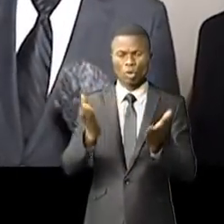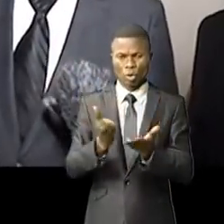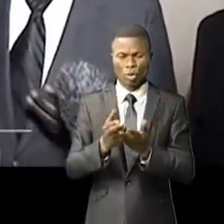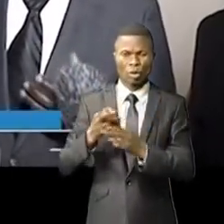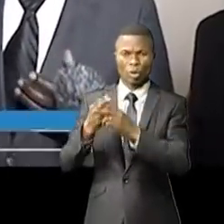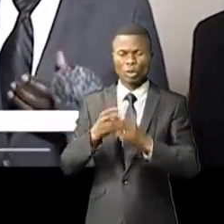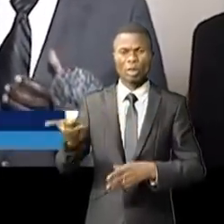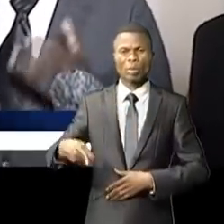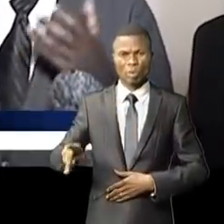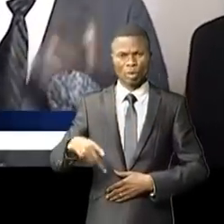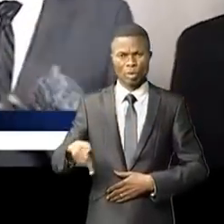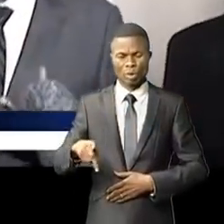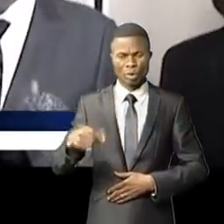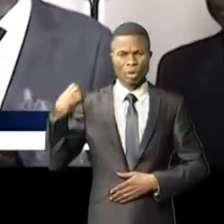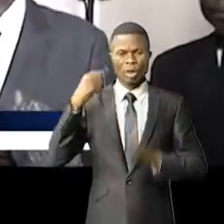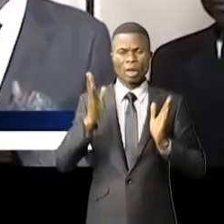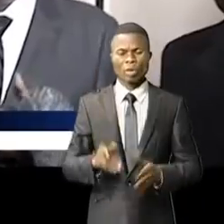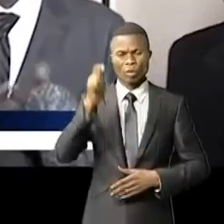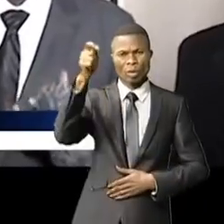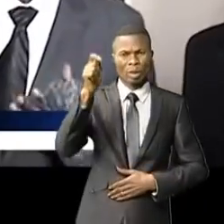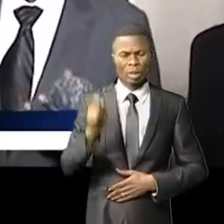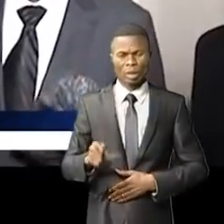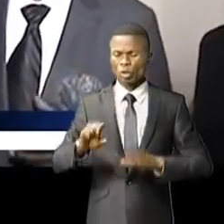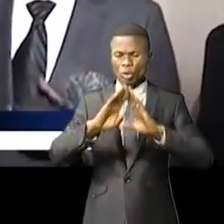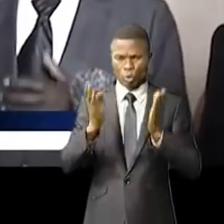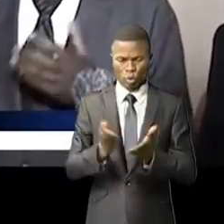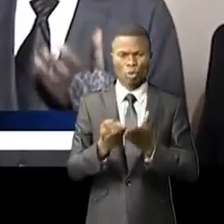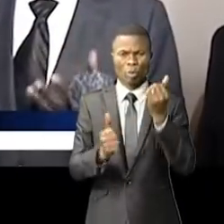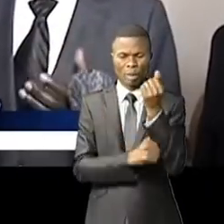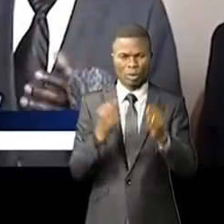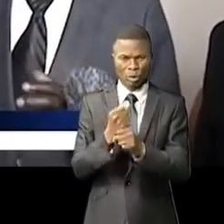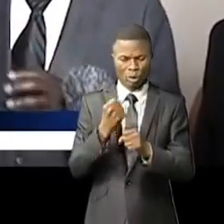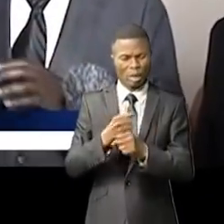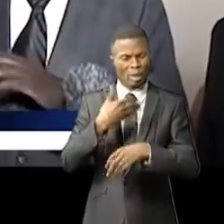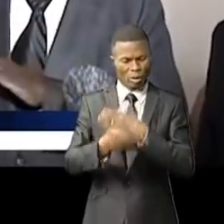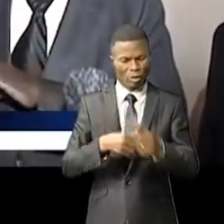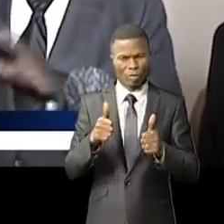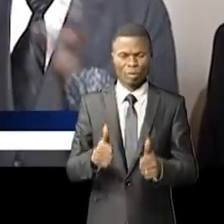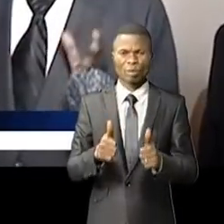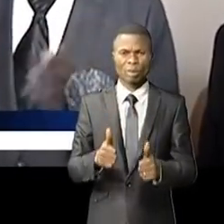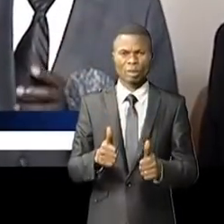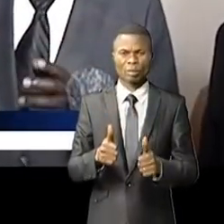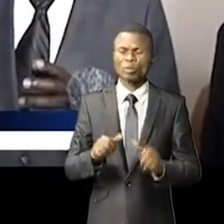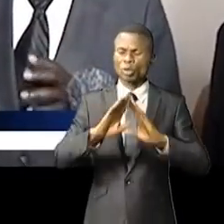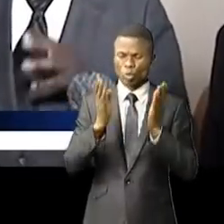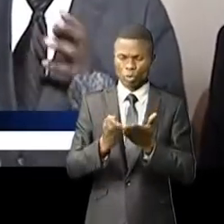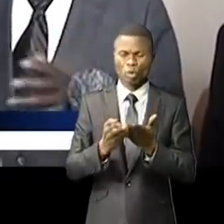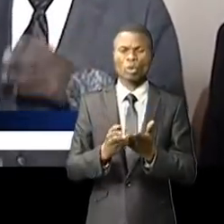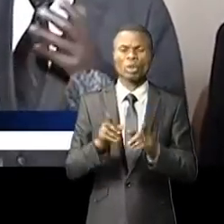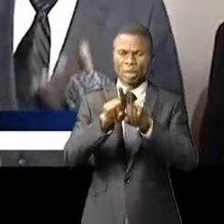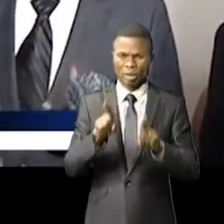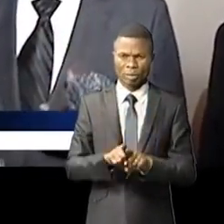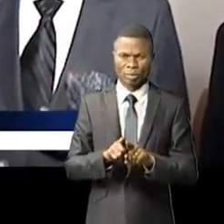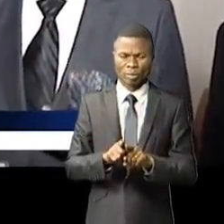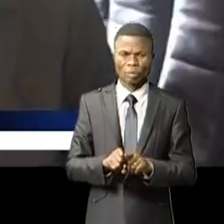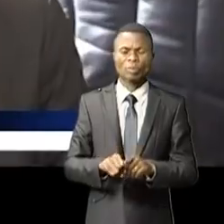provincial, le gouverneur militaire et toute son équipe pour le travail que nous tous nous faisons et même les